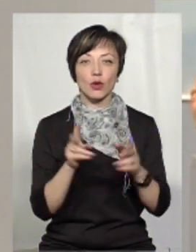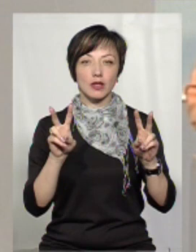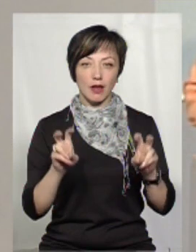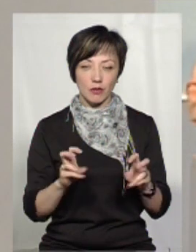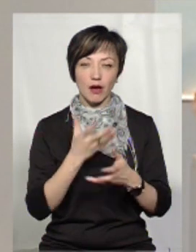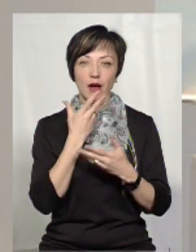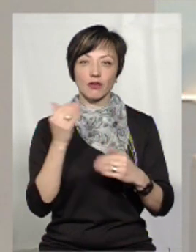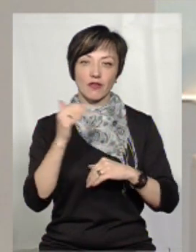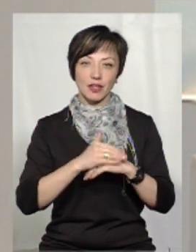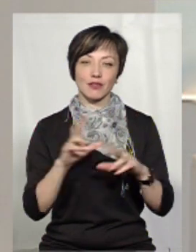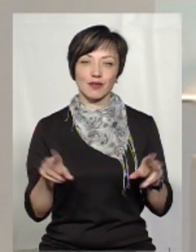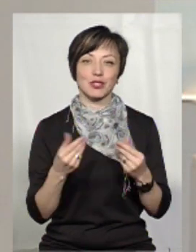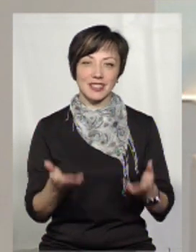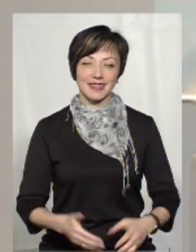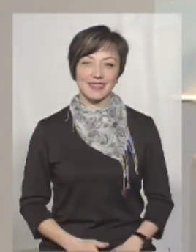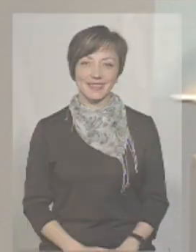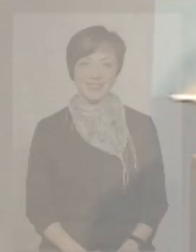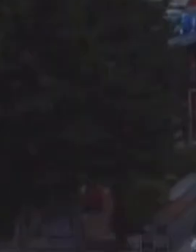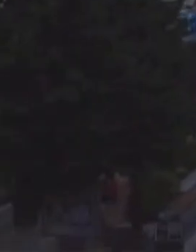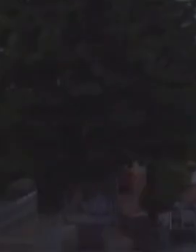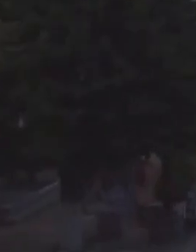новою темою. Гарного вечора, нехай щастить!